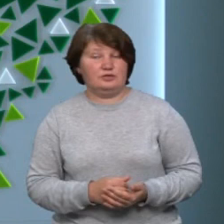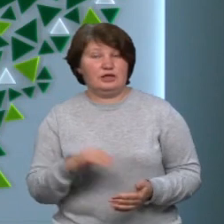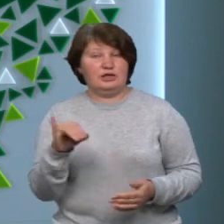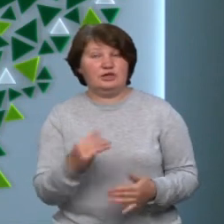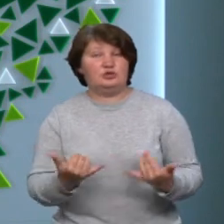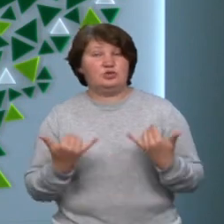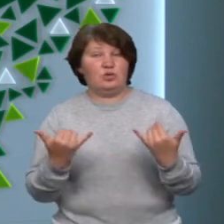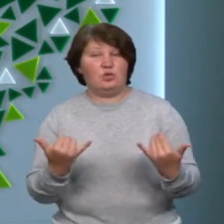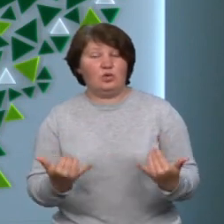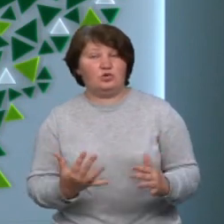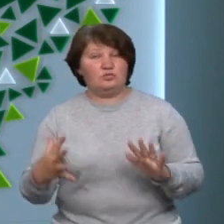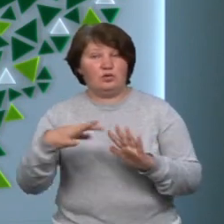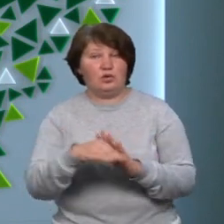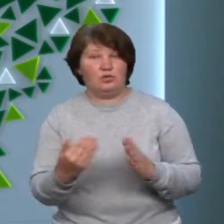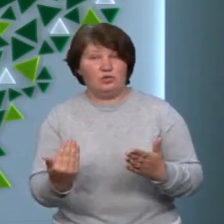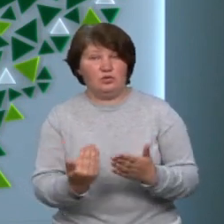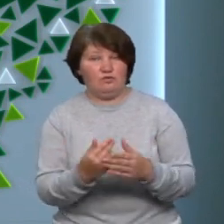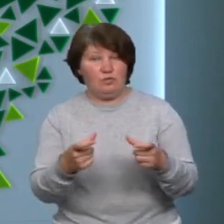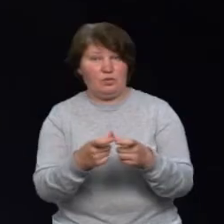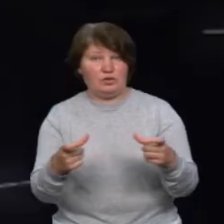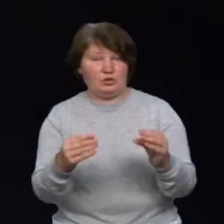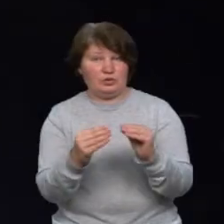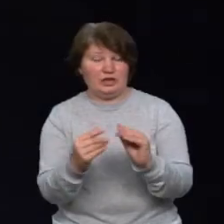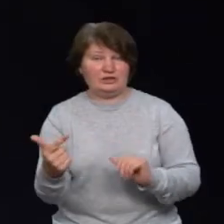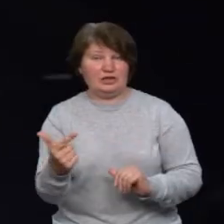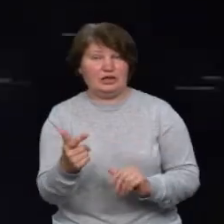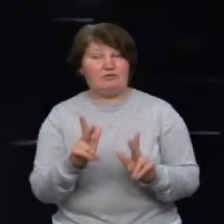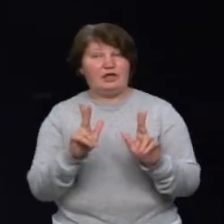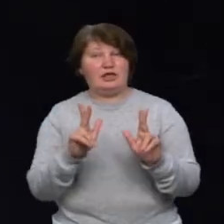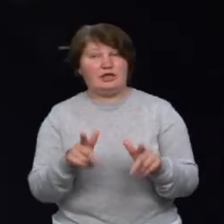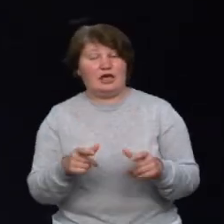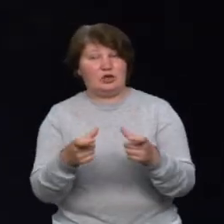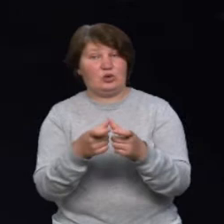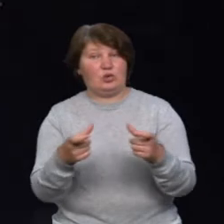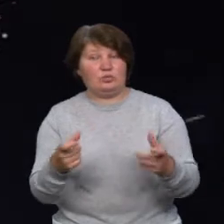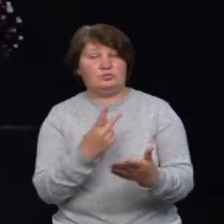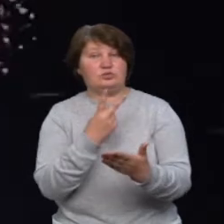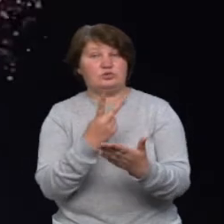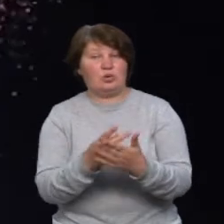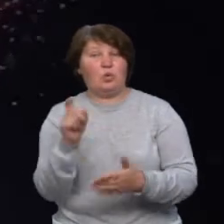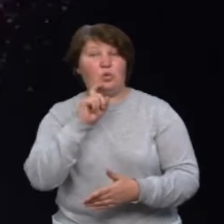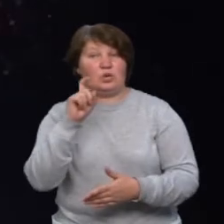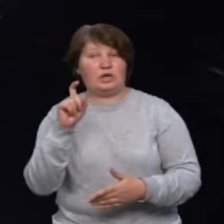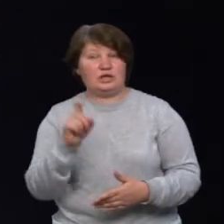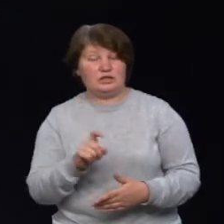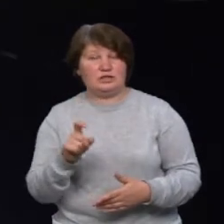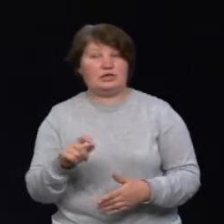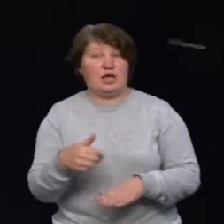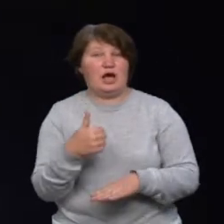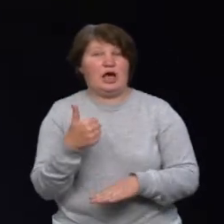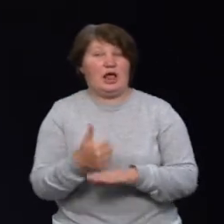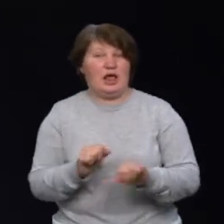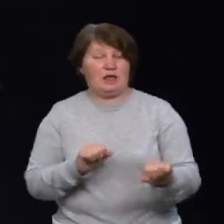сьогодні в обіг ввели нову монету 10 гривень. Як і на купюрі, на ній зображено українського гетьмана Івана Мазепу.